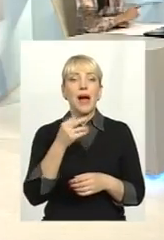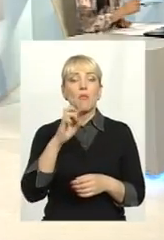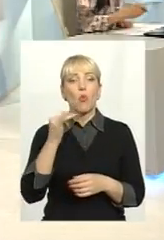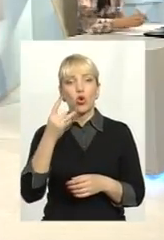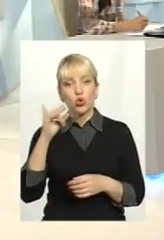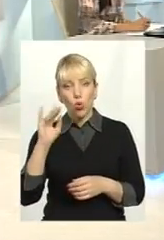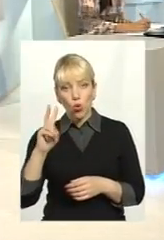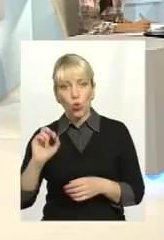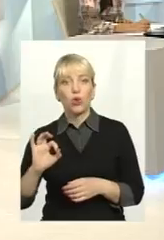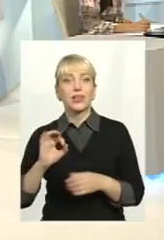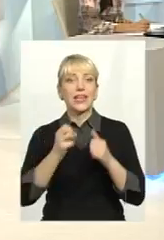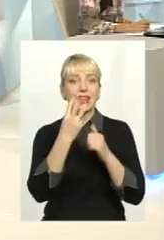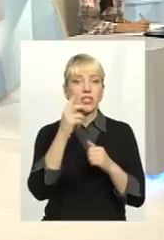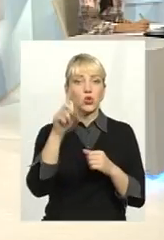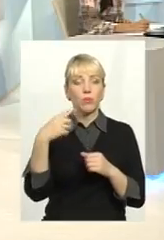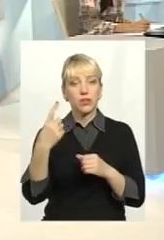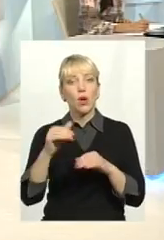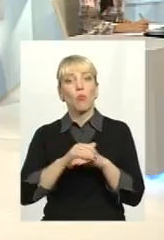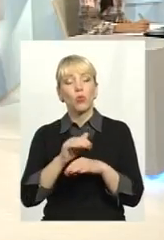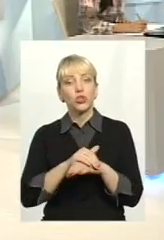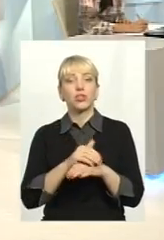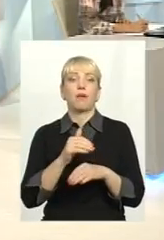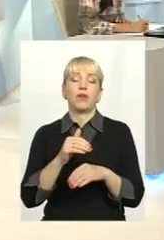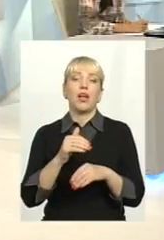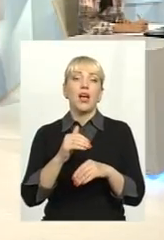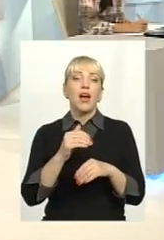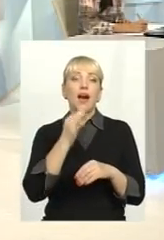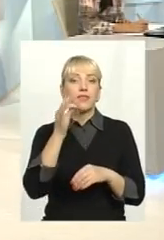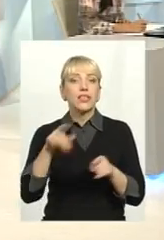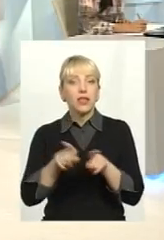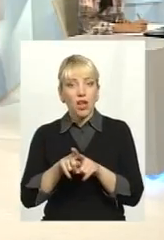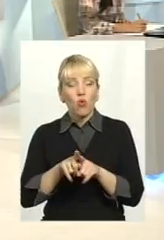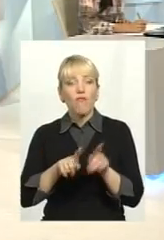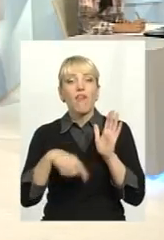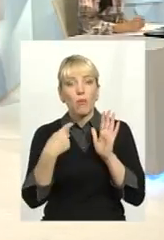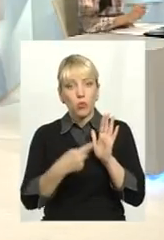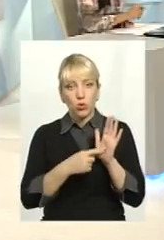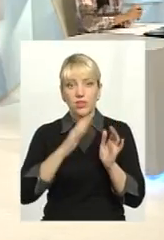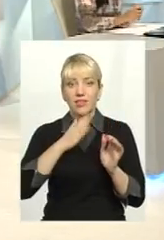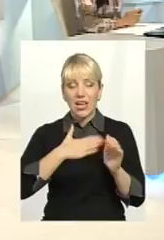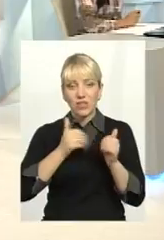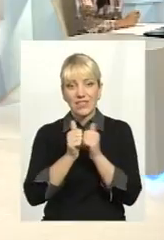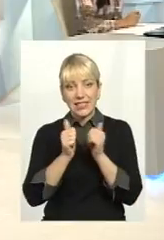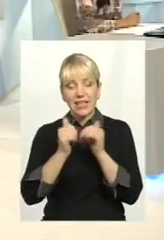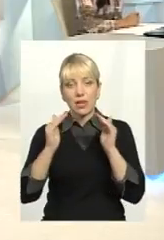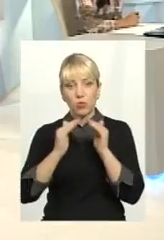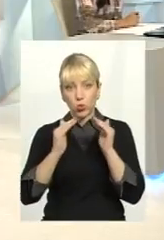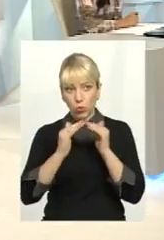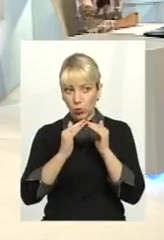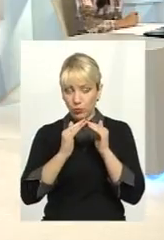13-1. Будьте добри, відповідаю на такий питання. В нашому сусідній будинок був